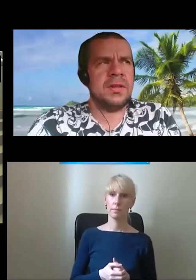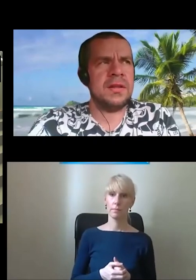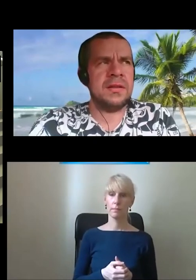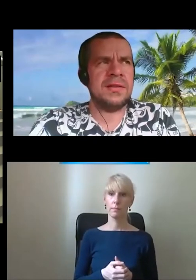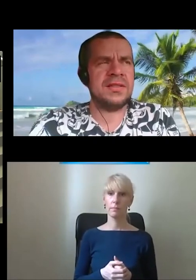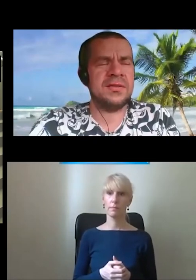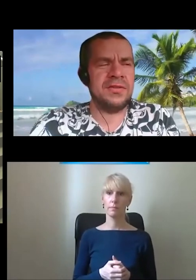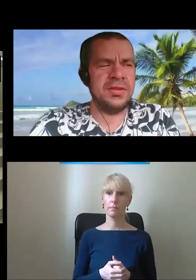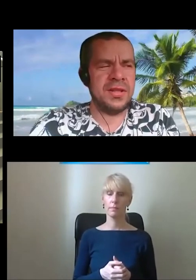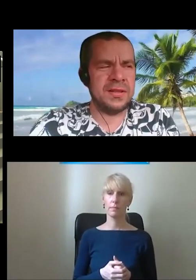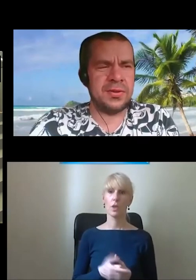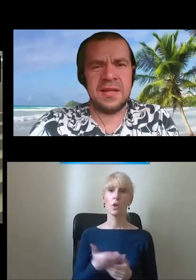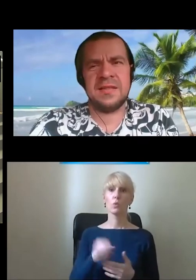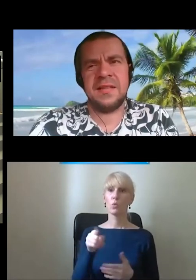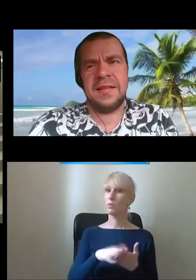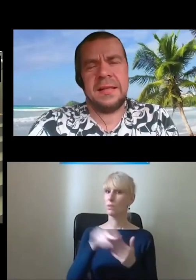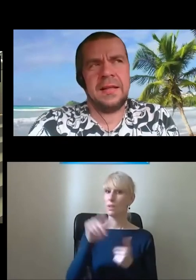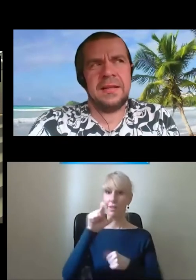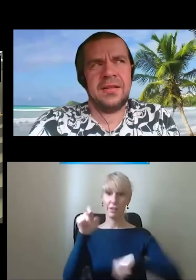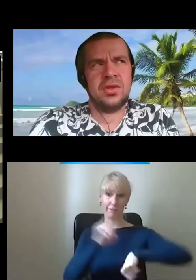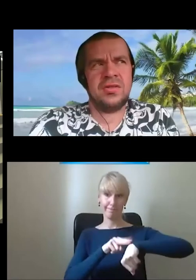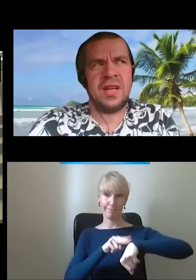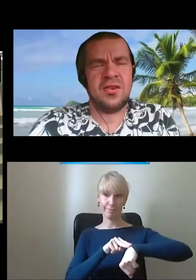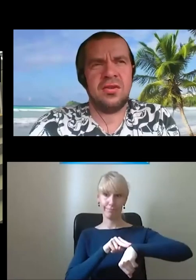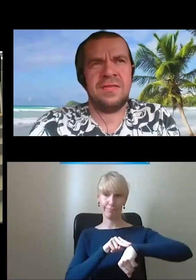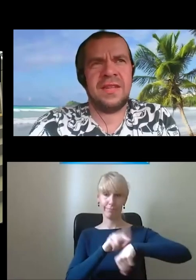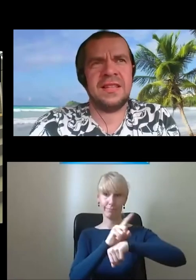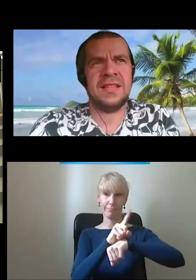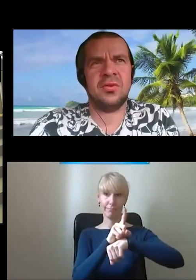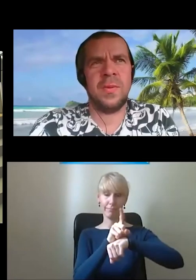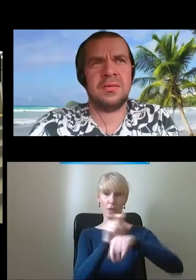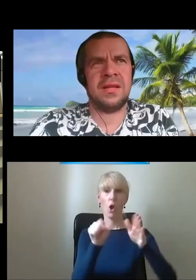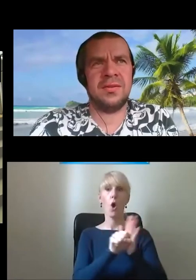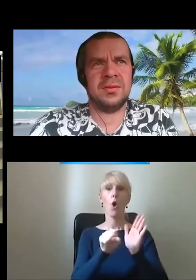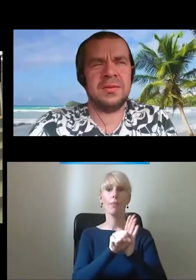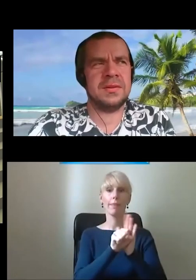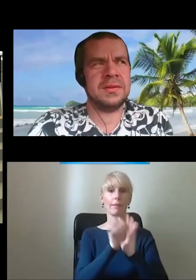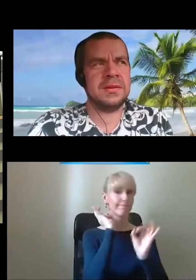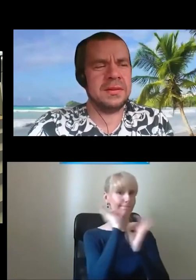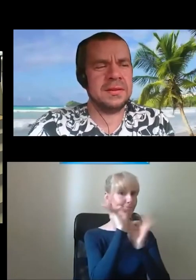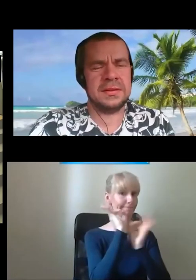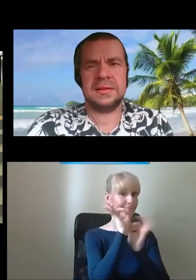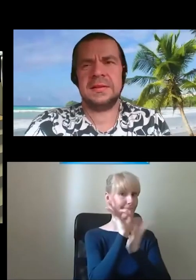Zobaczcie, to jest ten czas, który widzicie cały czas. To jest czas od wykręcenia numeru telefonu.